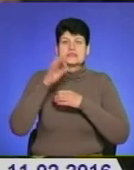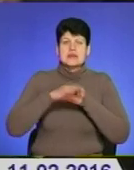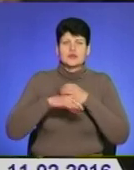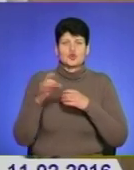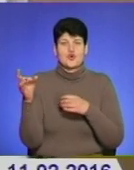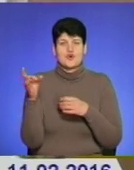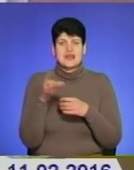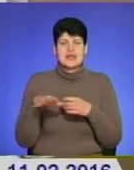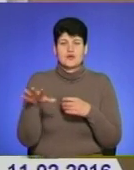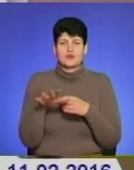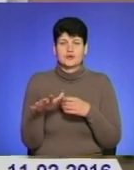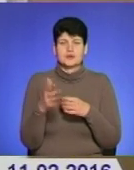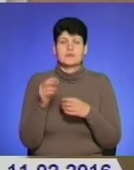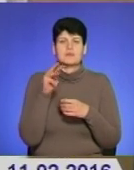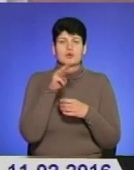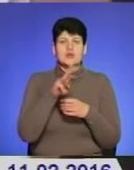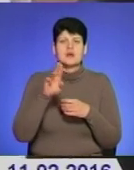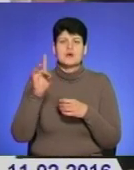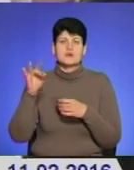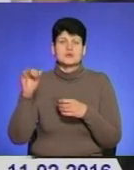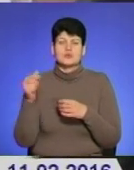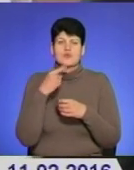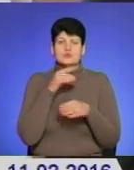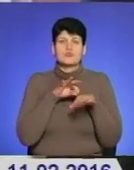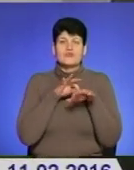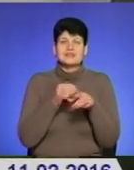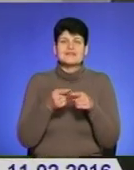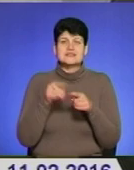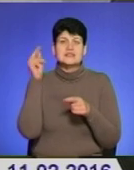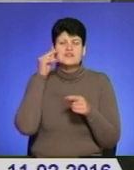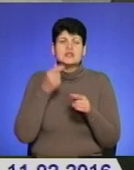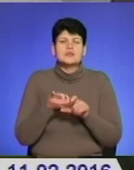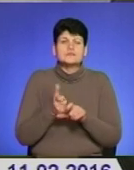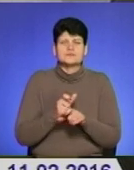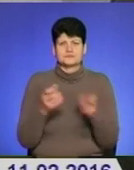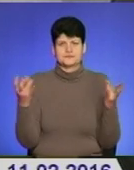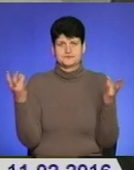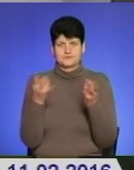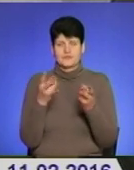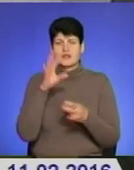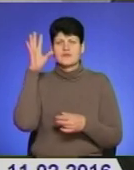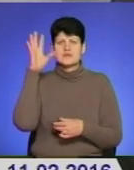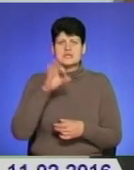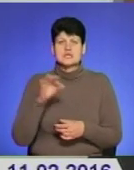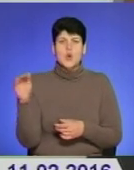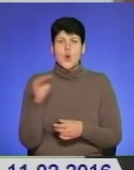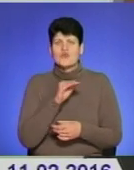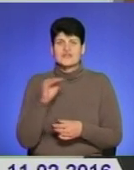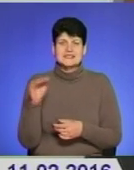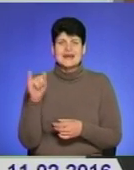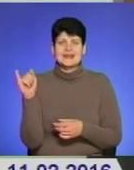підполковника у відставці Миколи Ярошенка, проведення таких навчань є вкрай необхідними. Ці офіцери і сержанти,